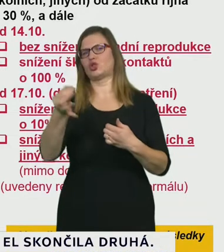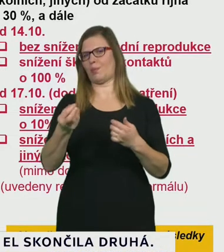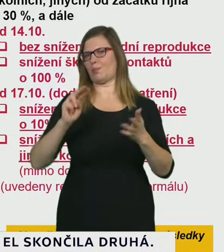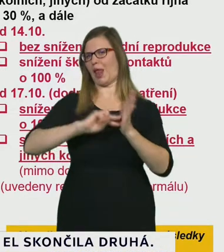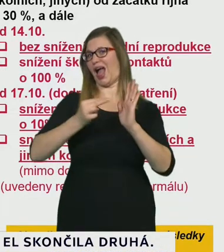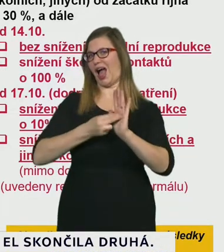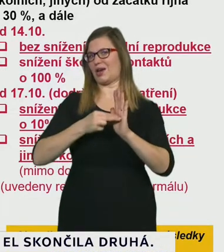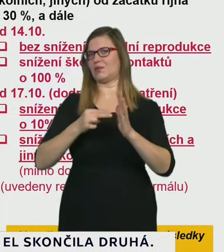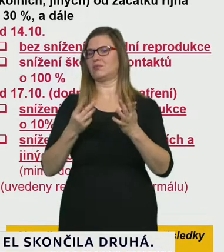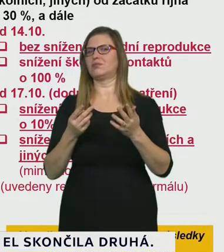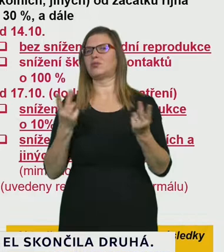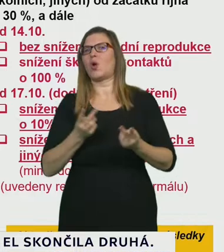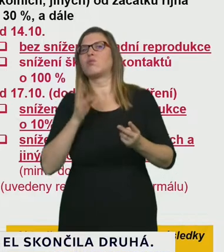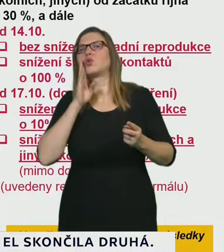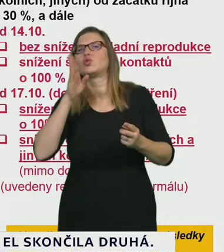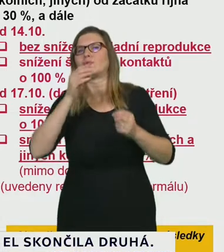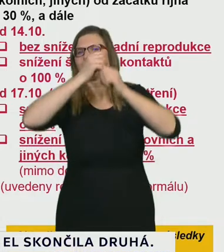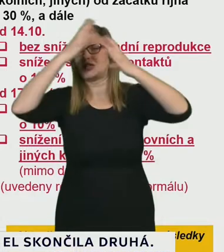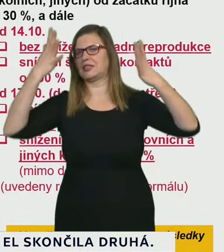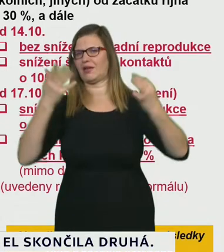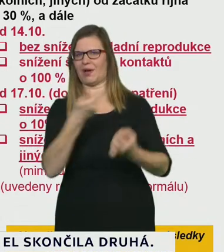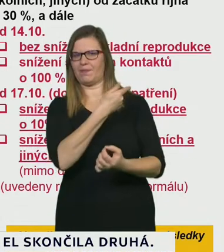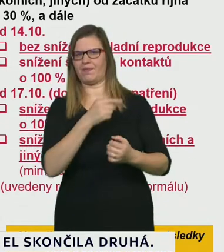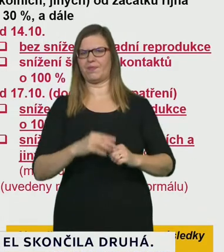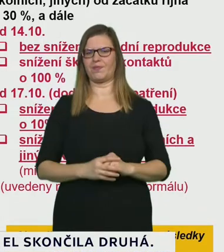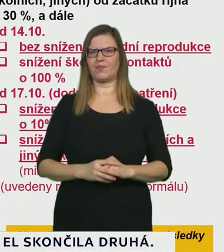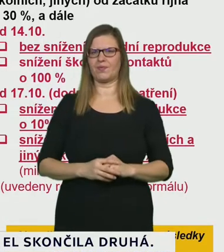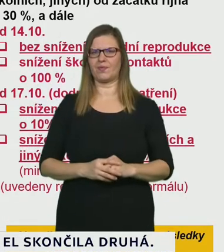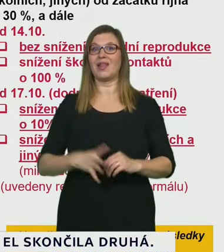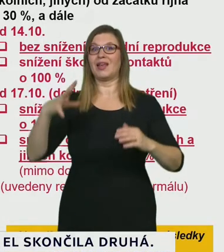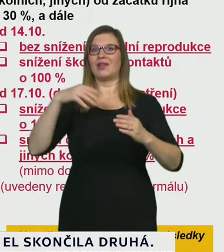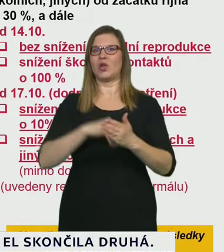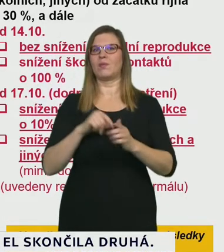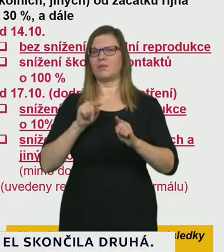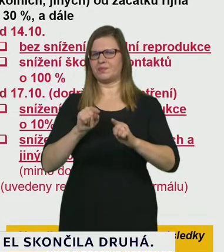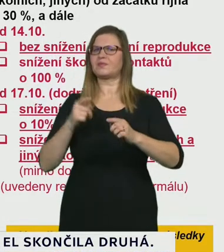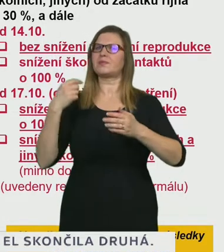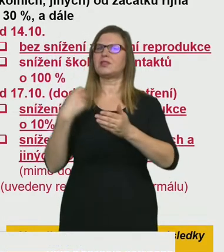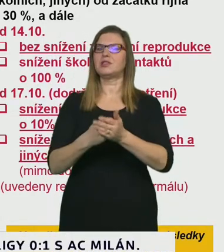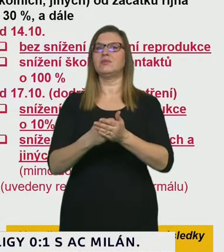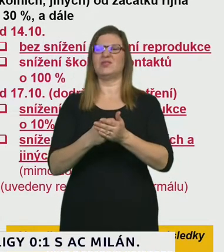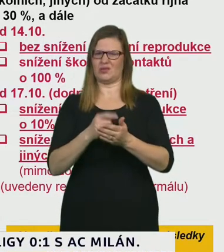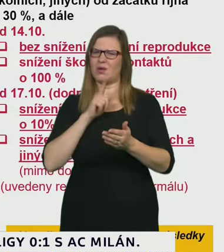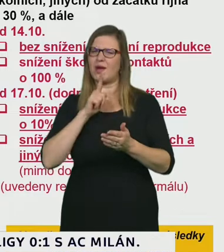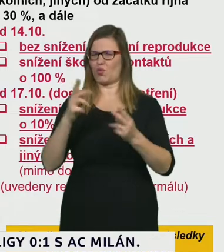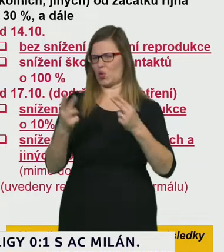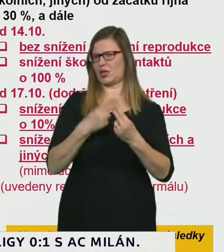je scénář pro významný, ale ještě ne super rizikový dopad toho rozvolňování a navýšení kontaktu,